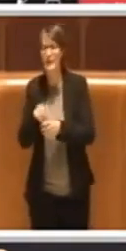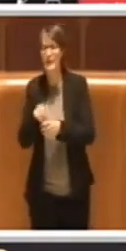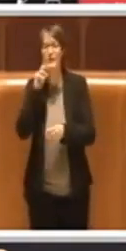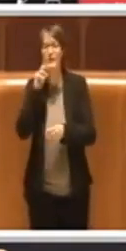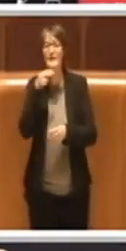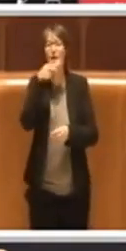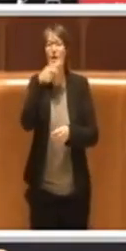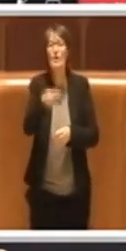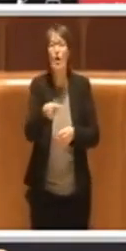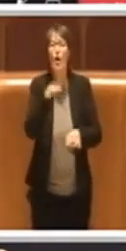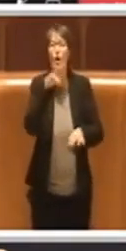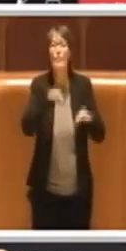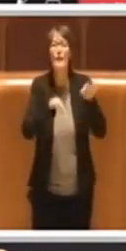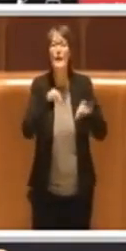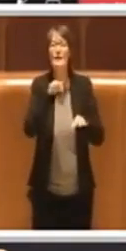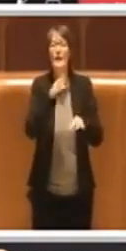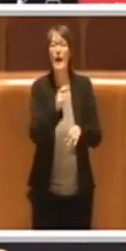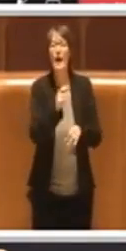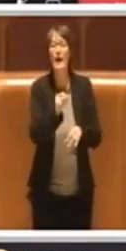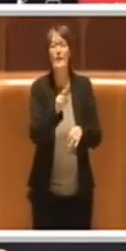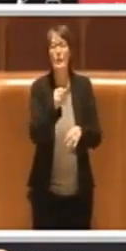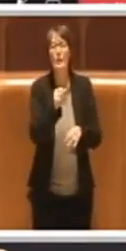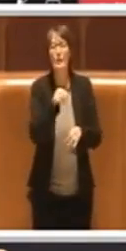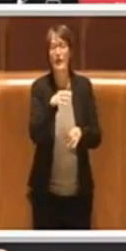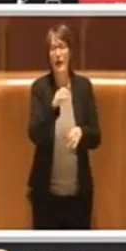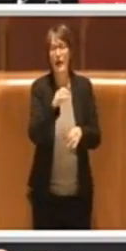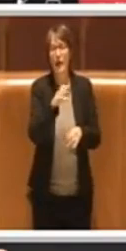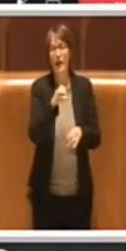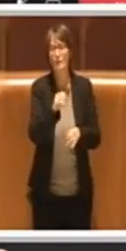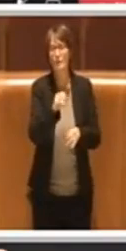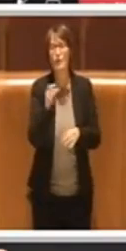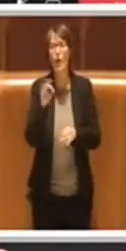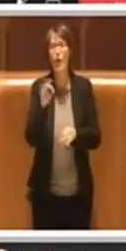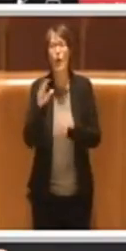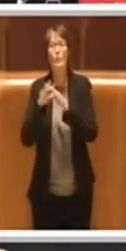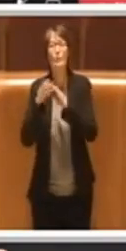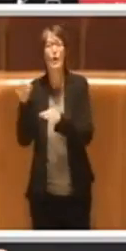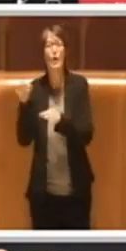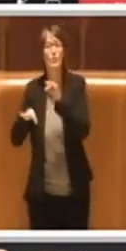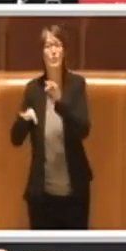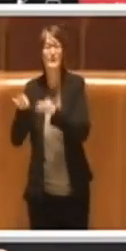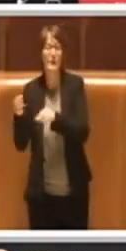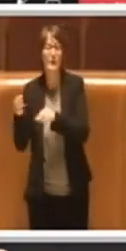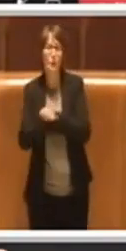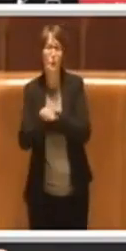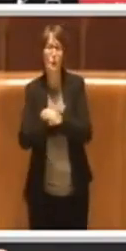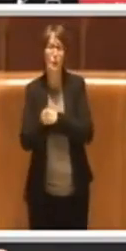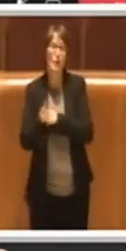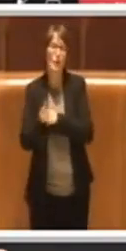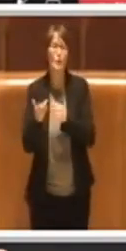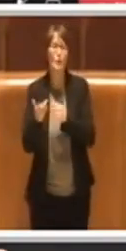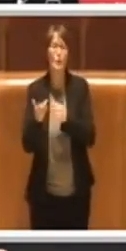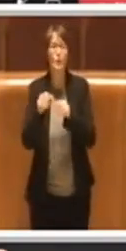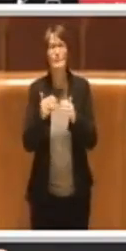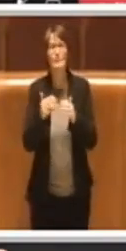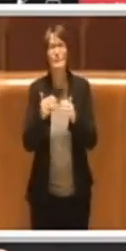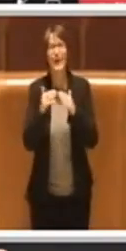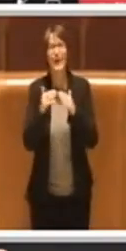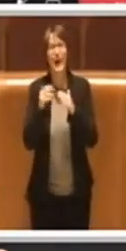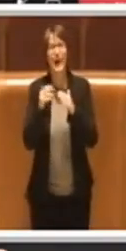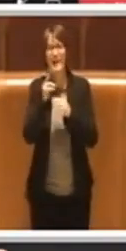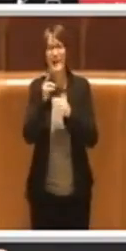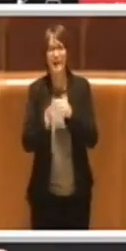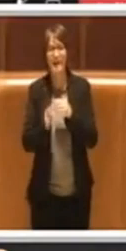Globe Theatre, che sono state le case artistiche e le creature di Gigi Proietti di fatto, con esse